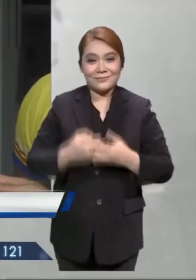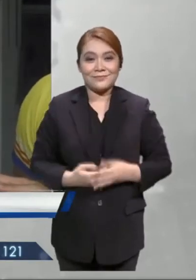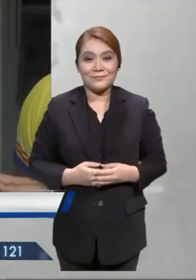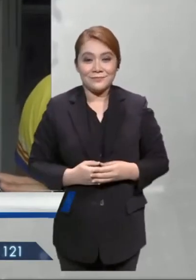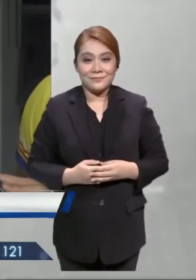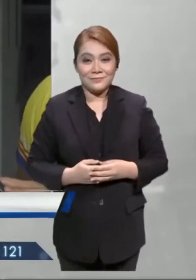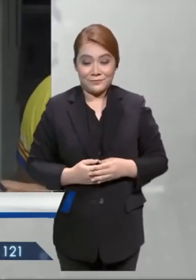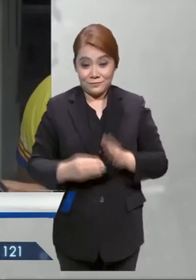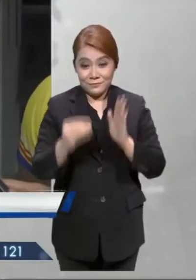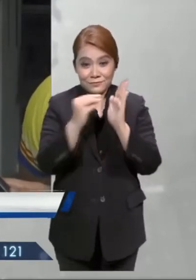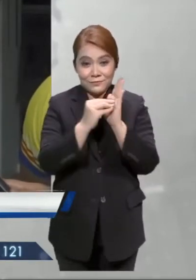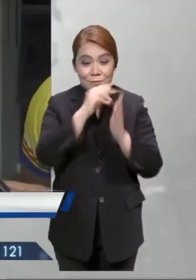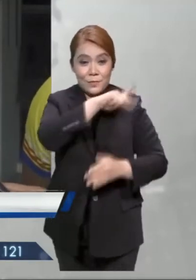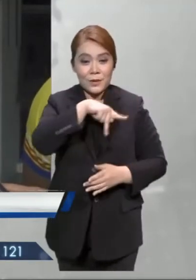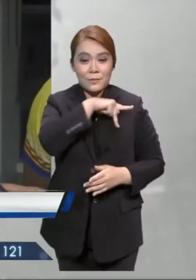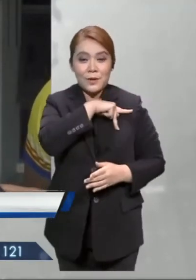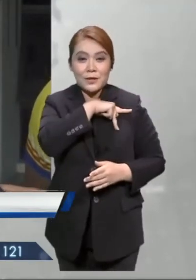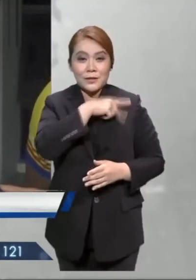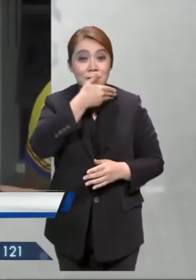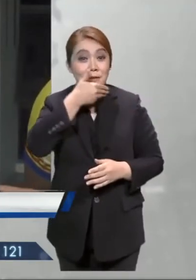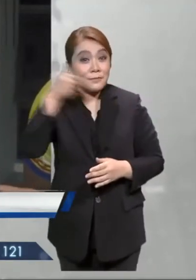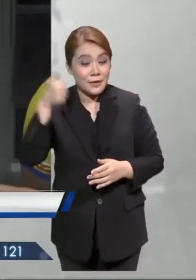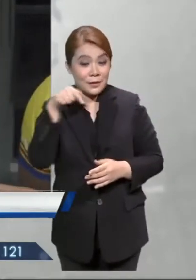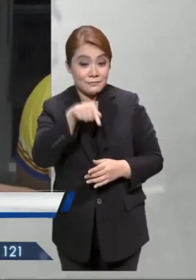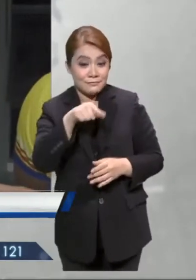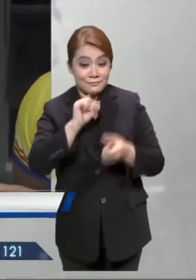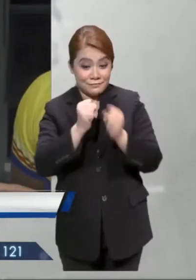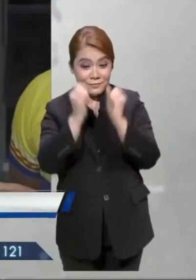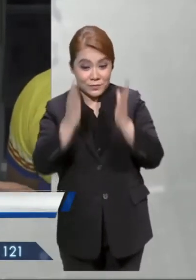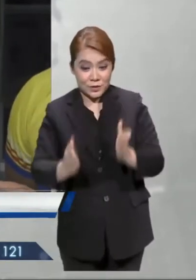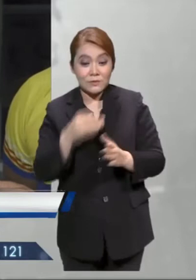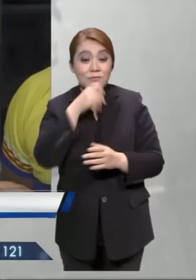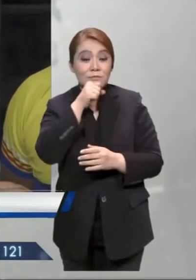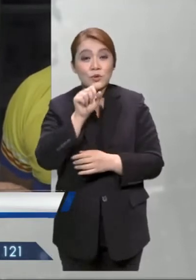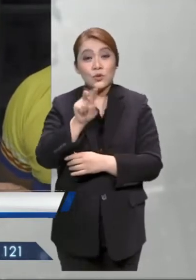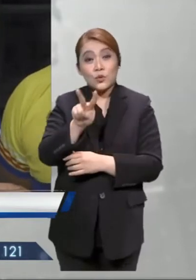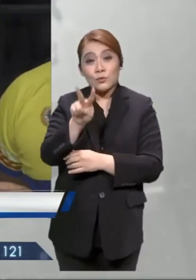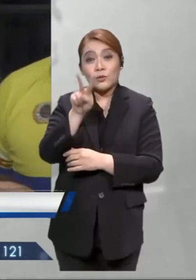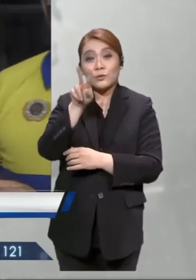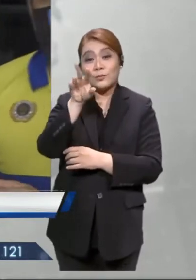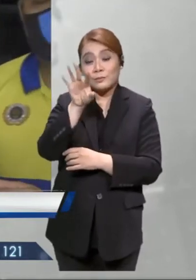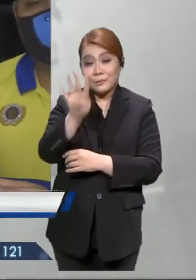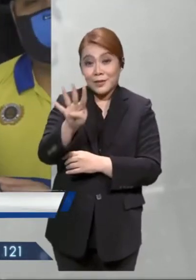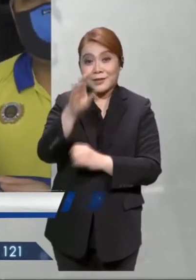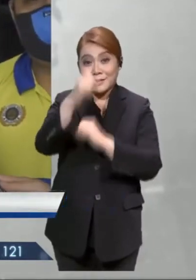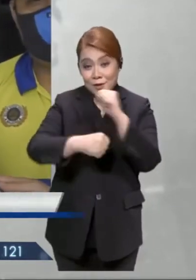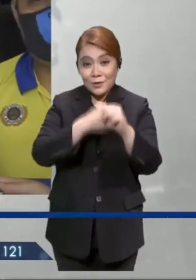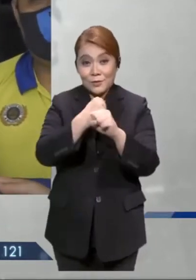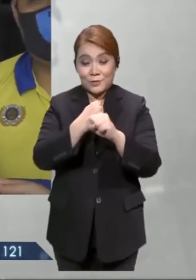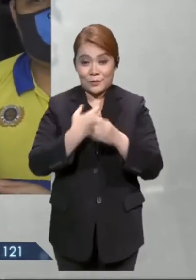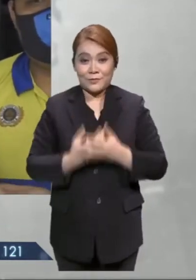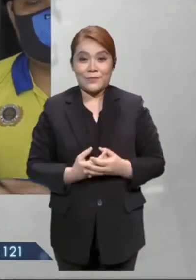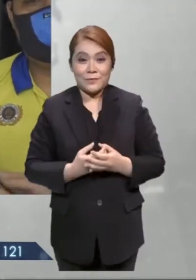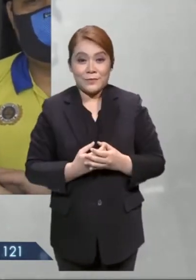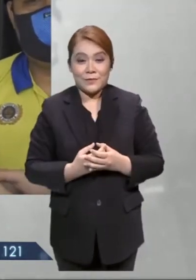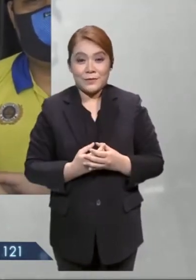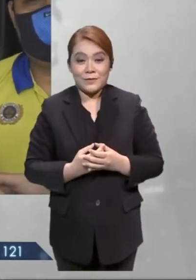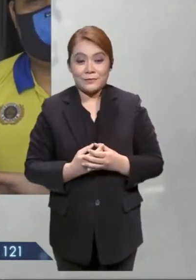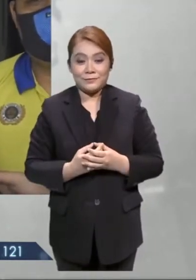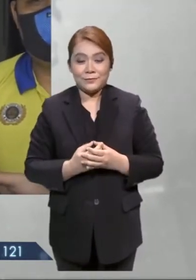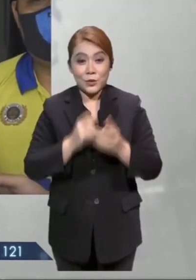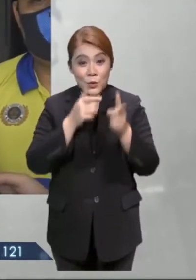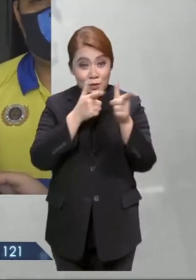catatan peribadi terbaik pernah dilakar atlet berusia 24 tahun itu adalah pada Kejohanan Olahraga Kesatuan Olahraga